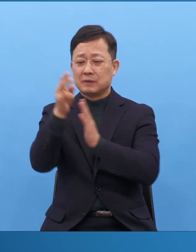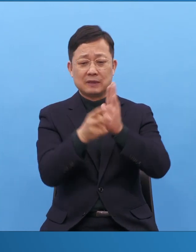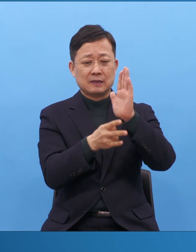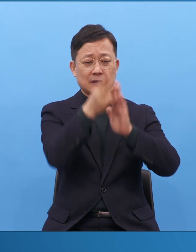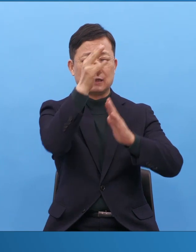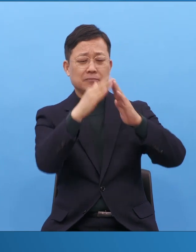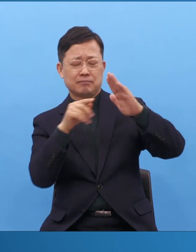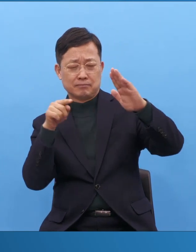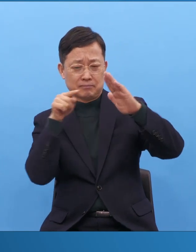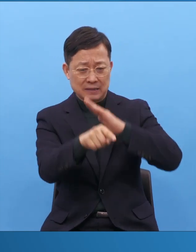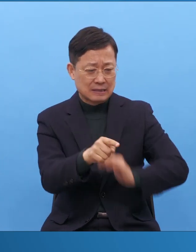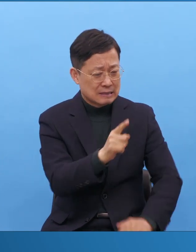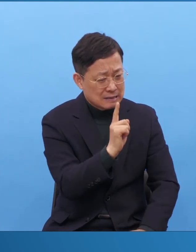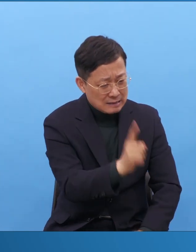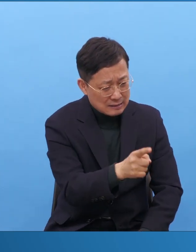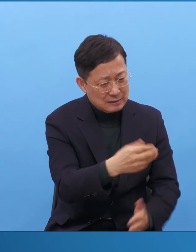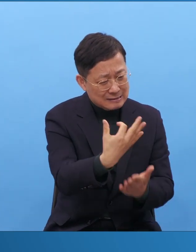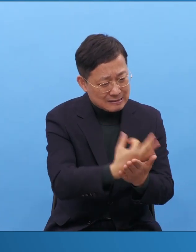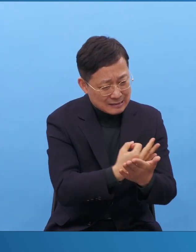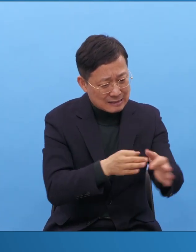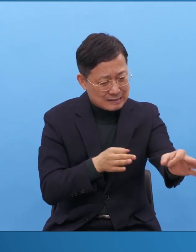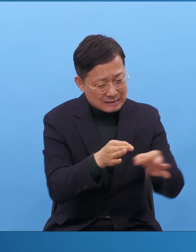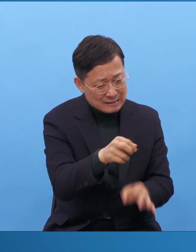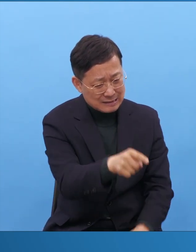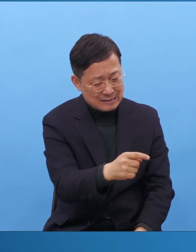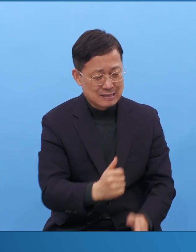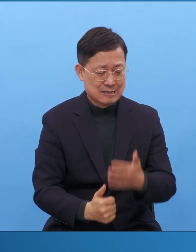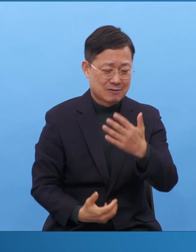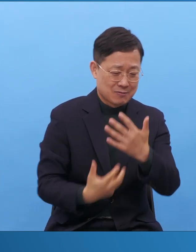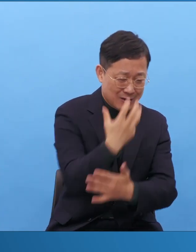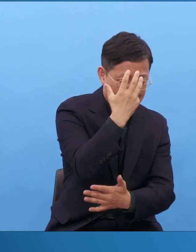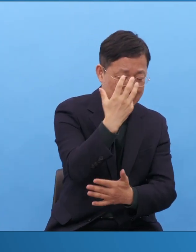여기에 장사하고 짐승 갖다 놓고 다닌 거예요.